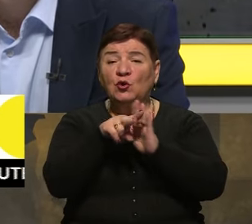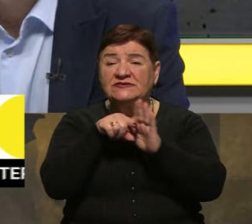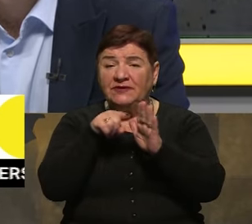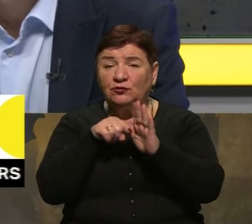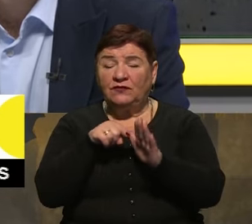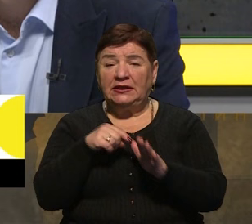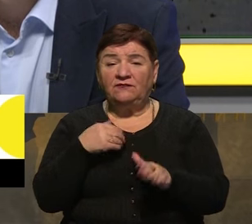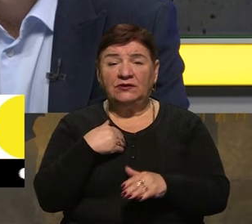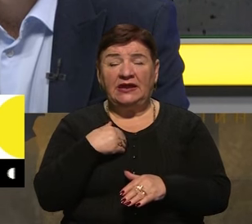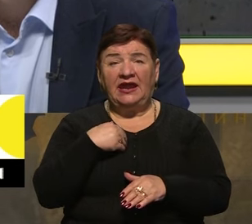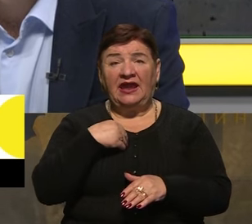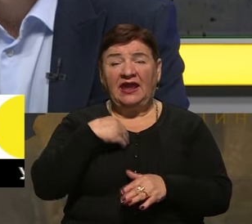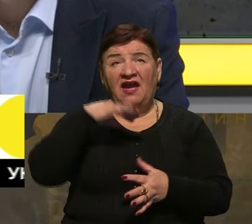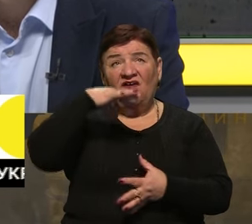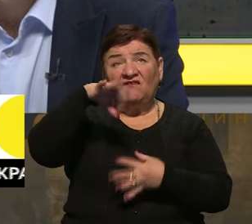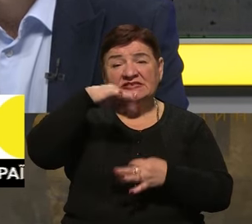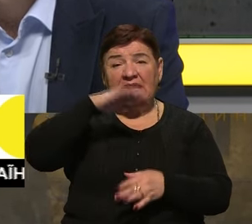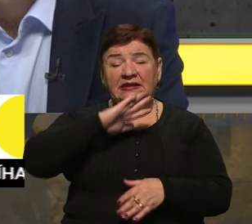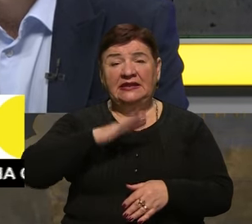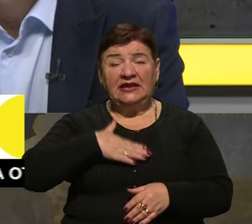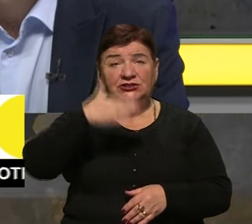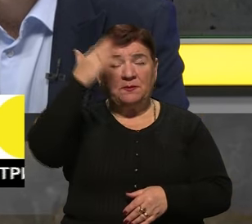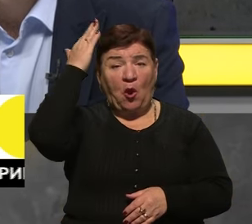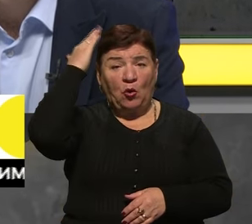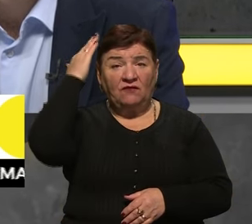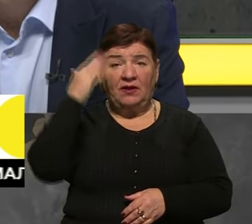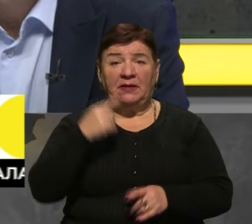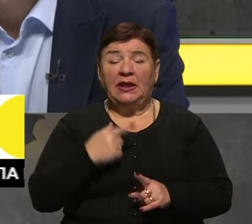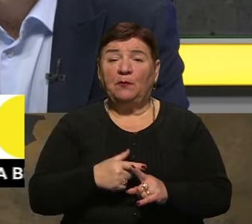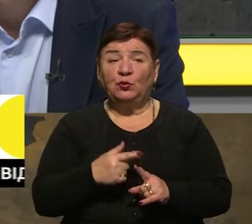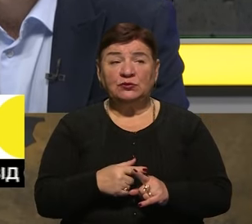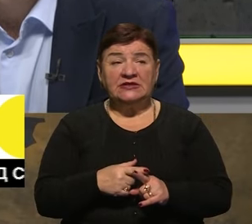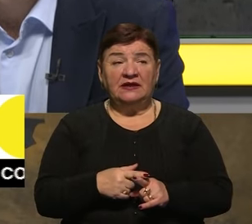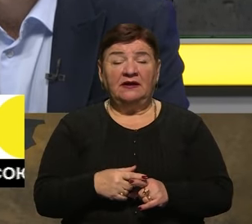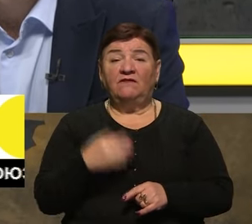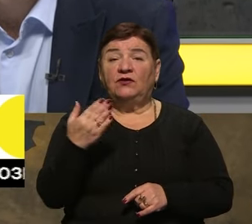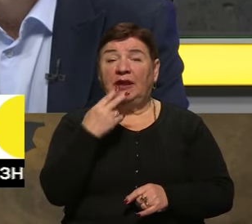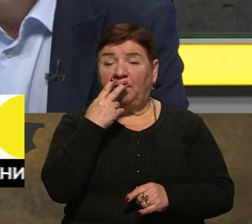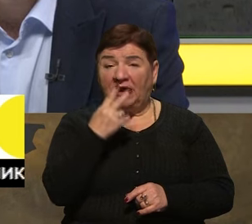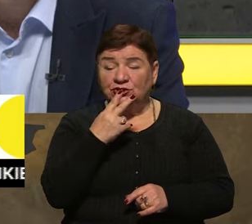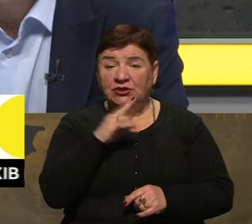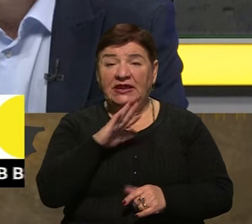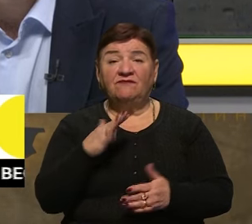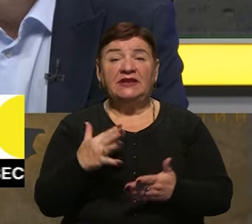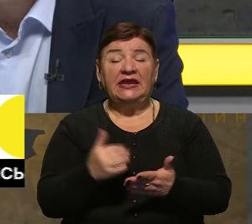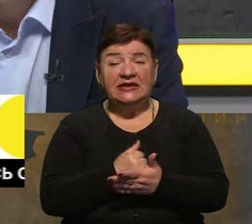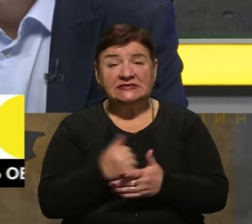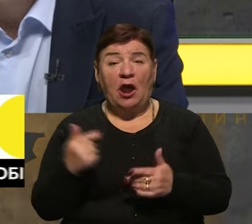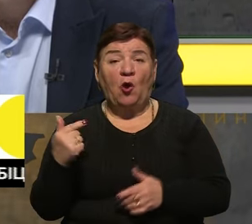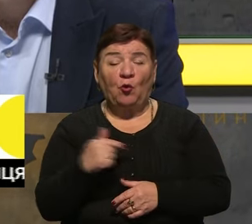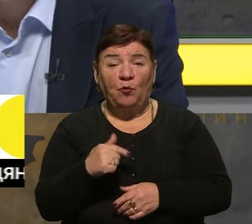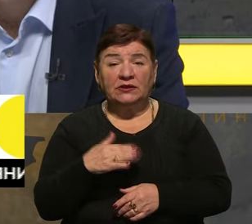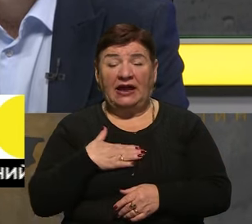постійно висять над нашими головами, ну і плюс, якщо вони бачать, що у них не вдається, робо кажучи, там